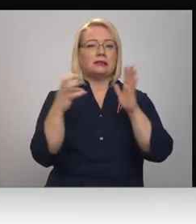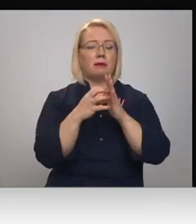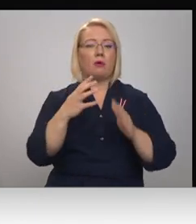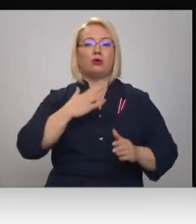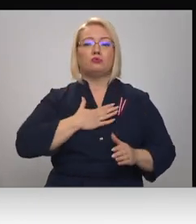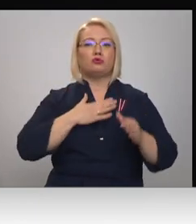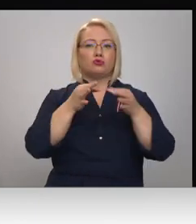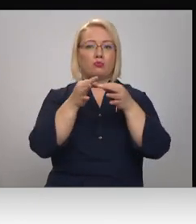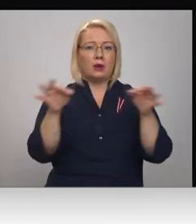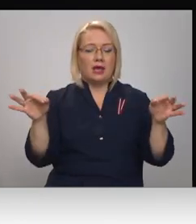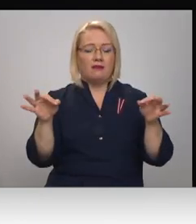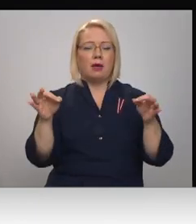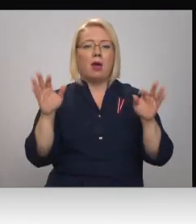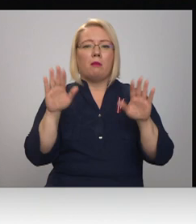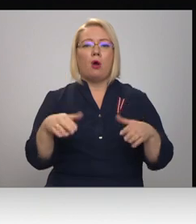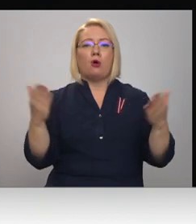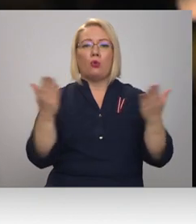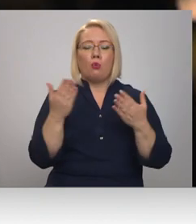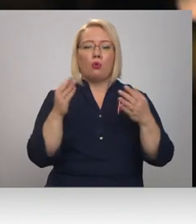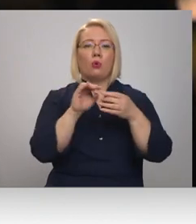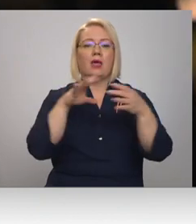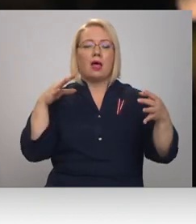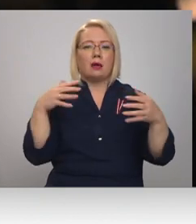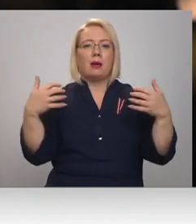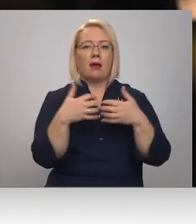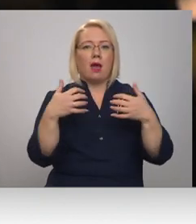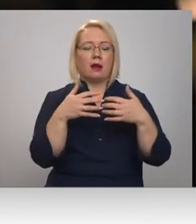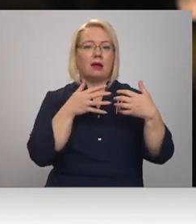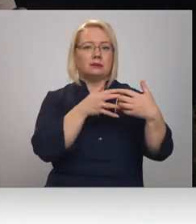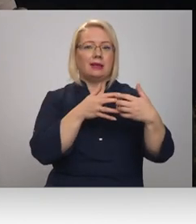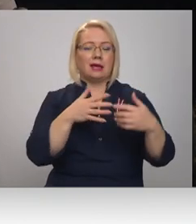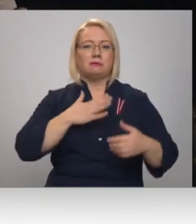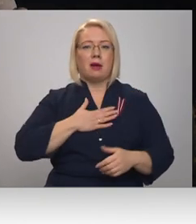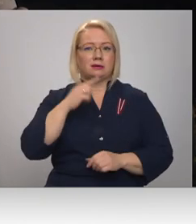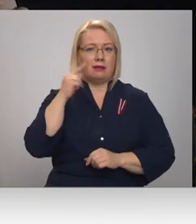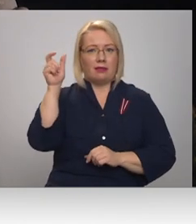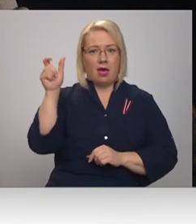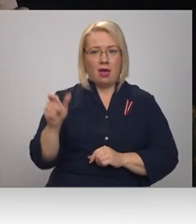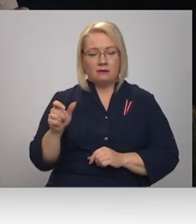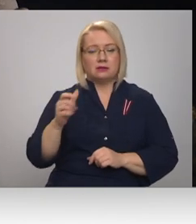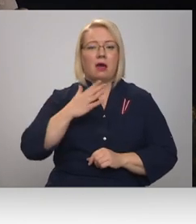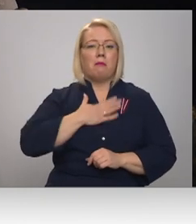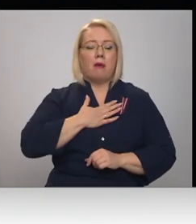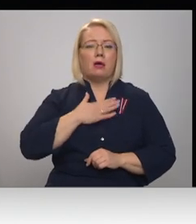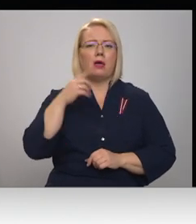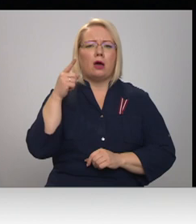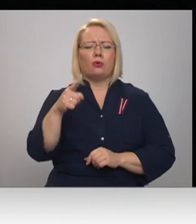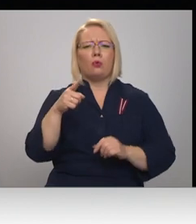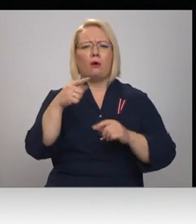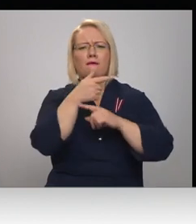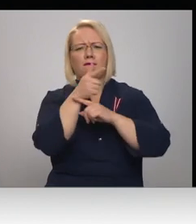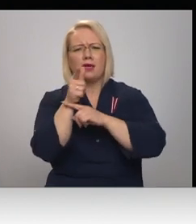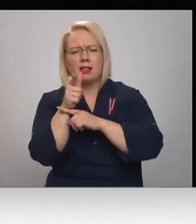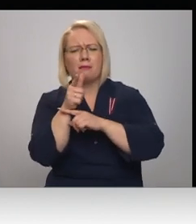brīvībai, pa kuru neatkarības karā cīnjās arī man stāvs. Nu, man ar to pilnīgi